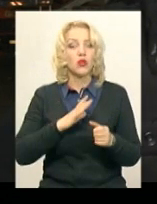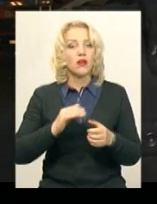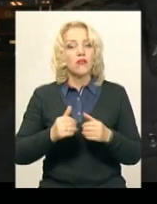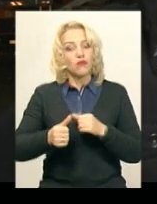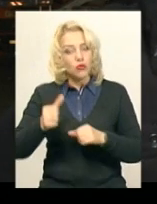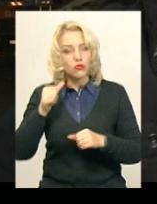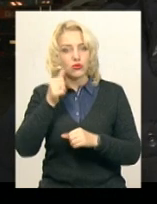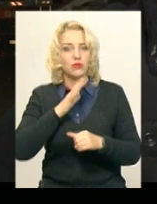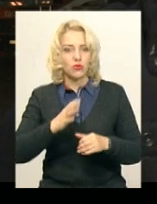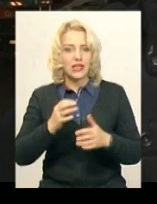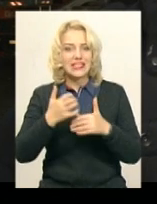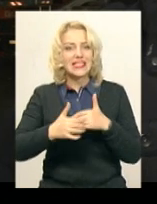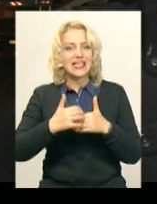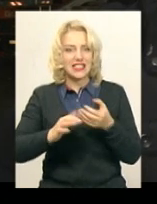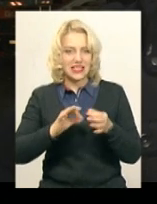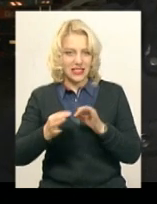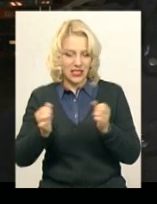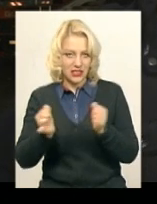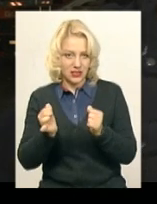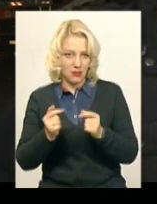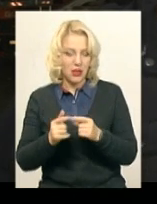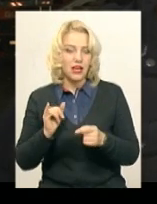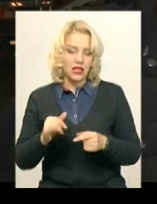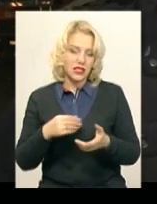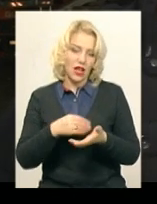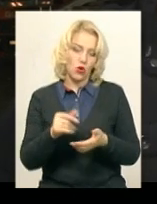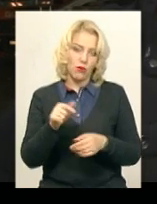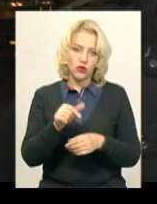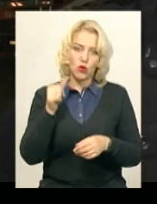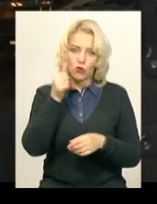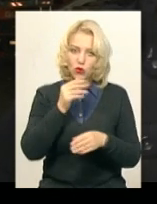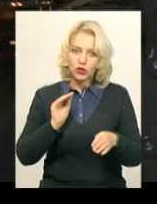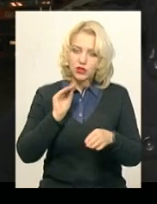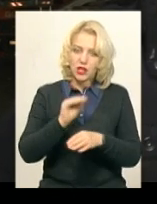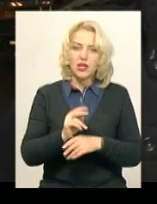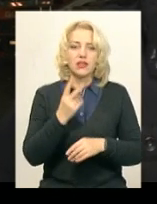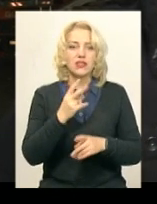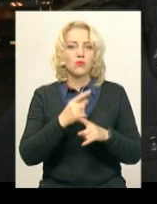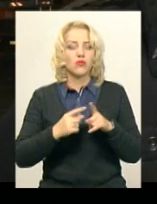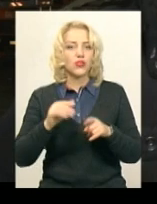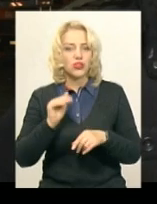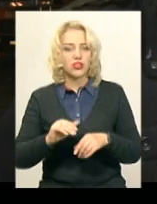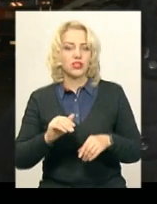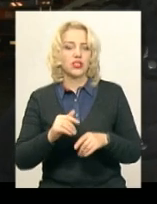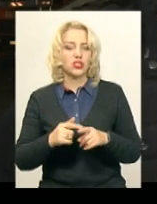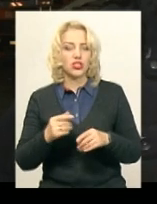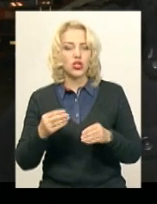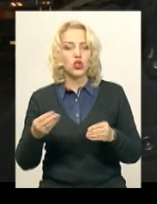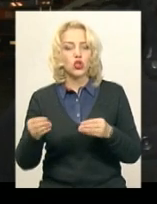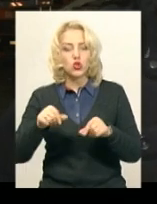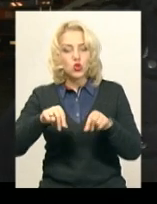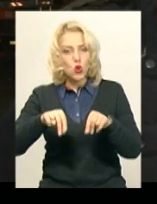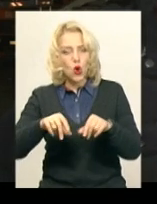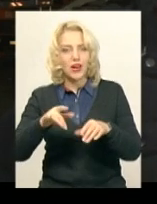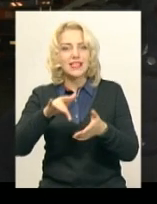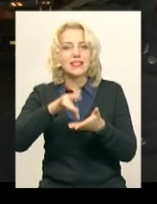близько 7 тисяч тонн. І закуплено на сьогоднішнього цю зиму 2,5 тисячі солі для посипки доріг в центральній частині міста,